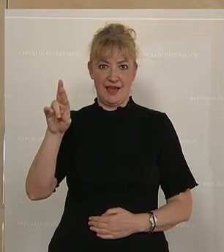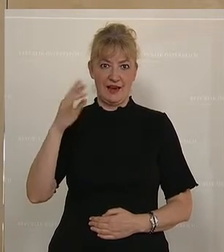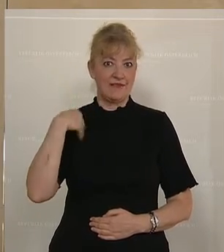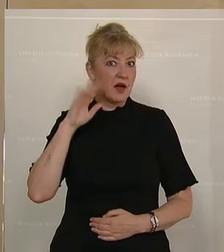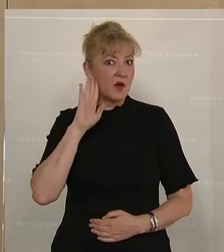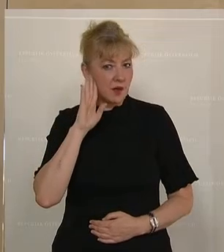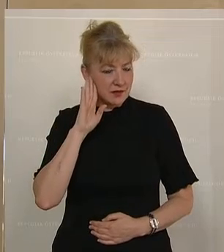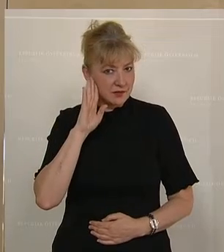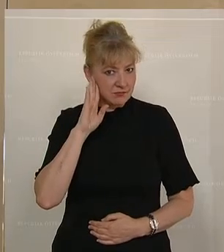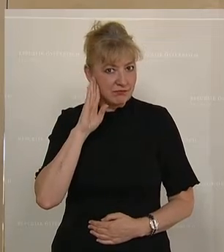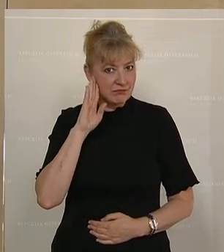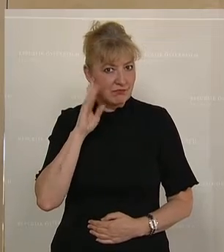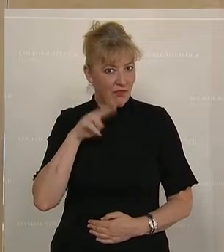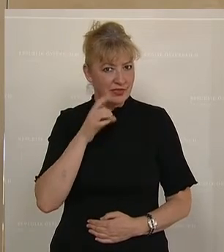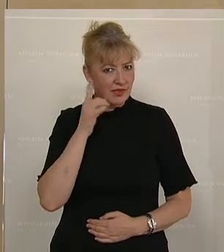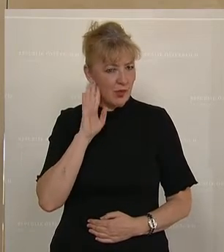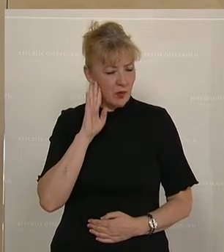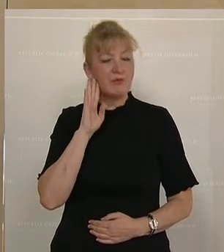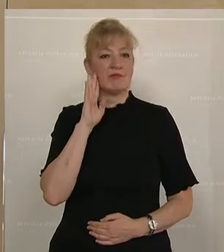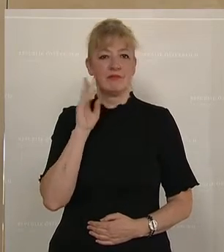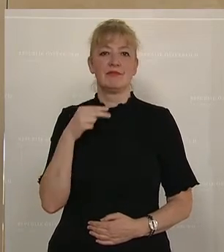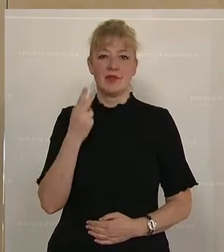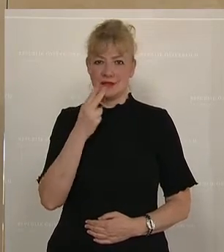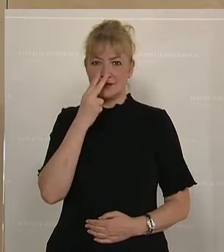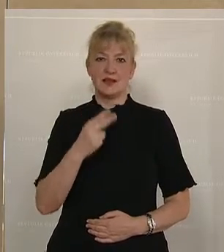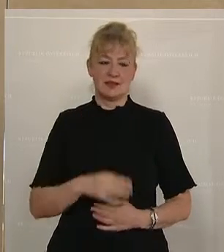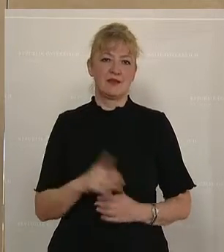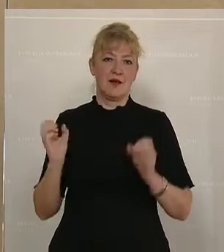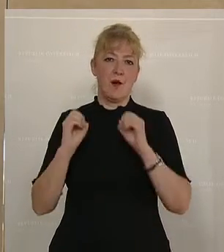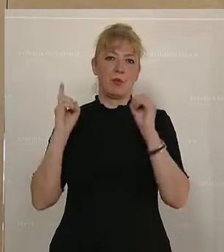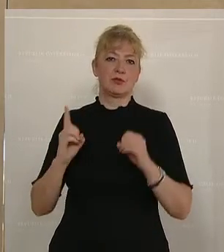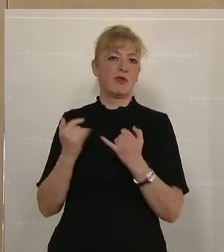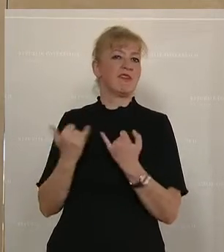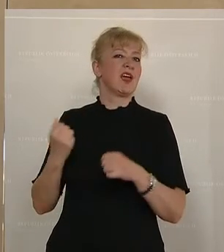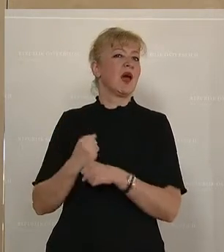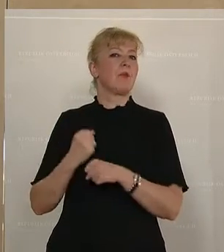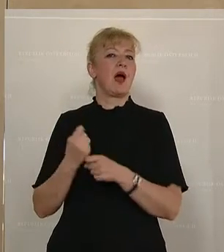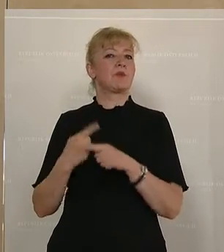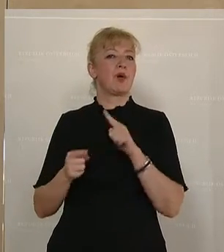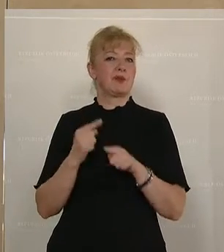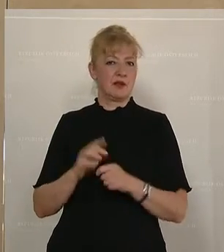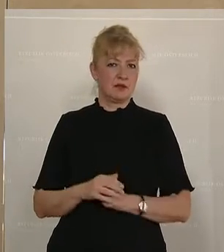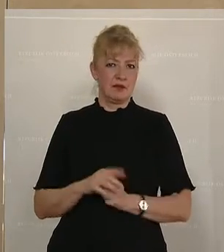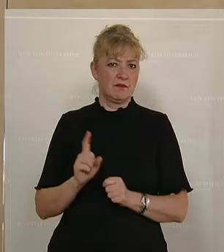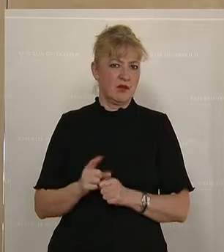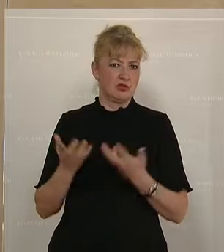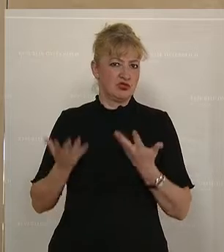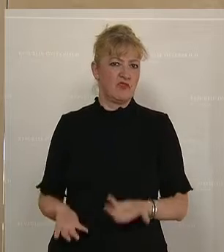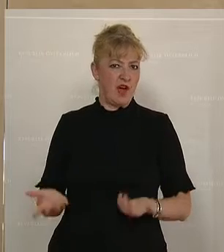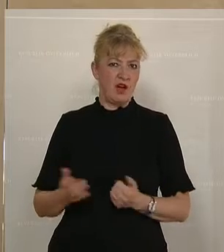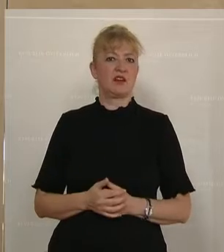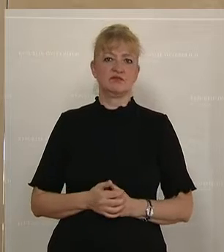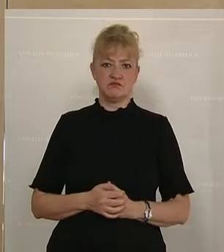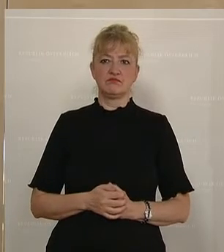genau zugehört hat, dann sieht man eigentlich, wie die Opposition Politik macht. Auf welchen schwachen Füßen, auf